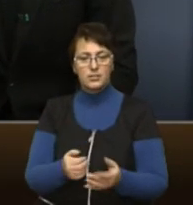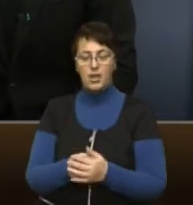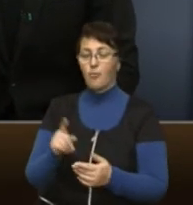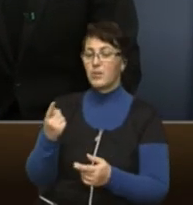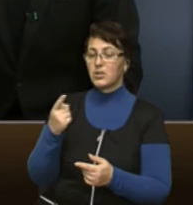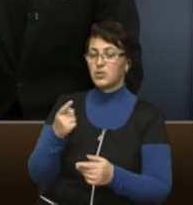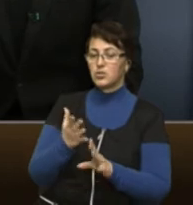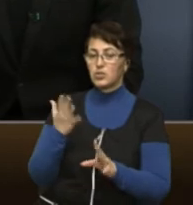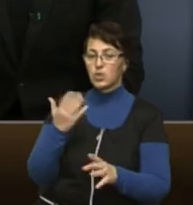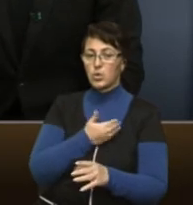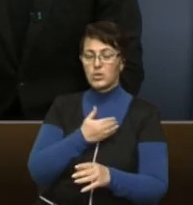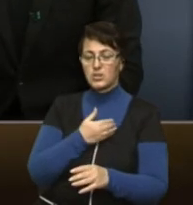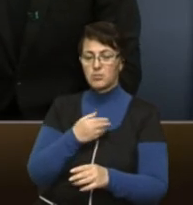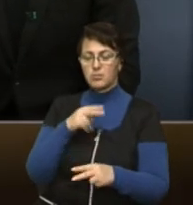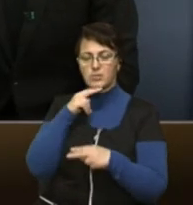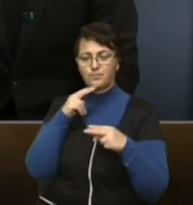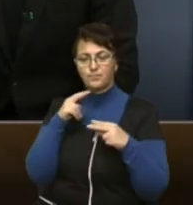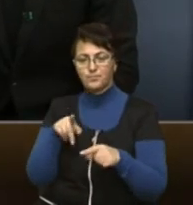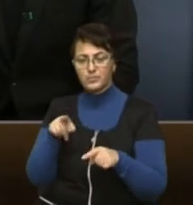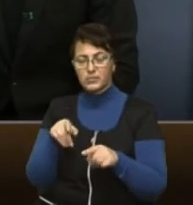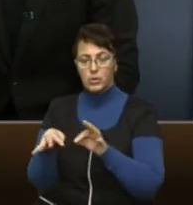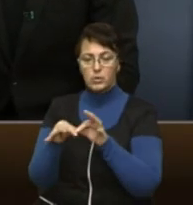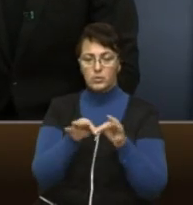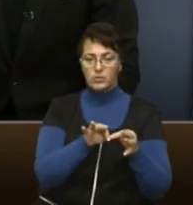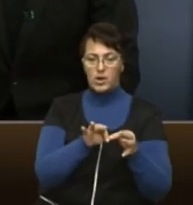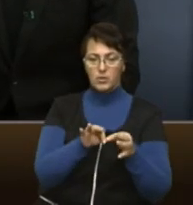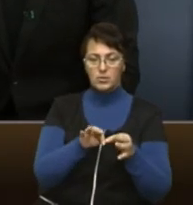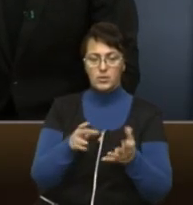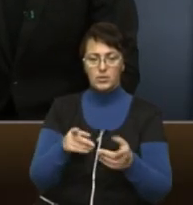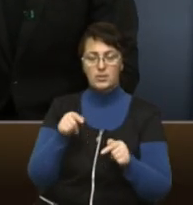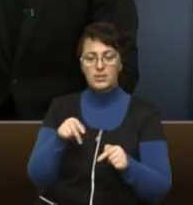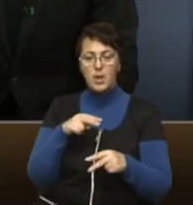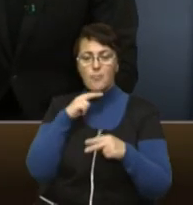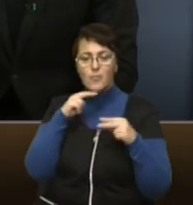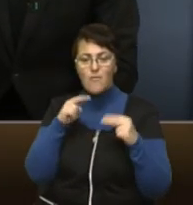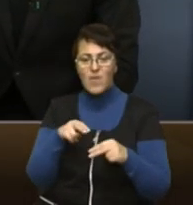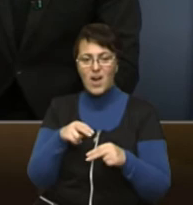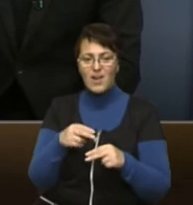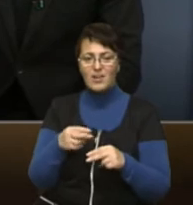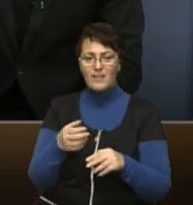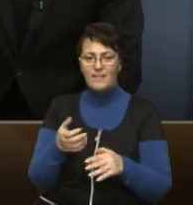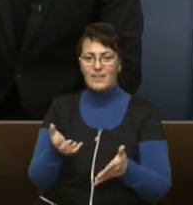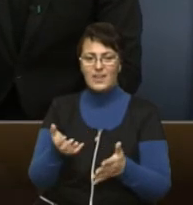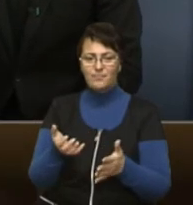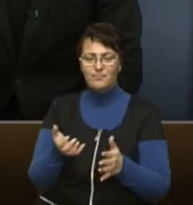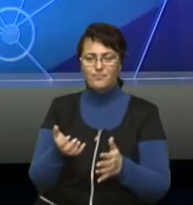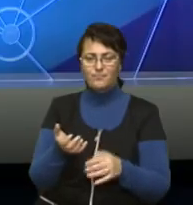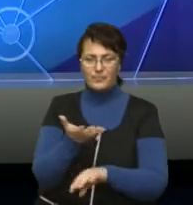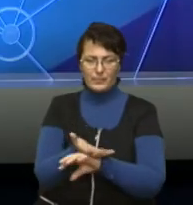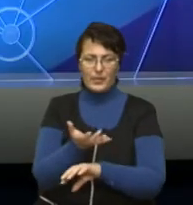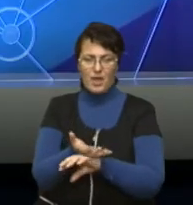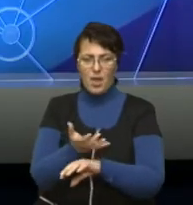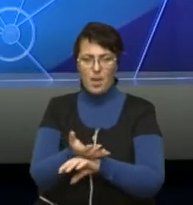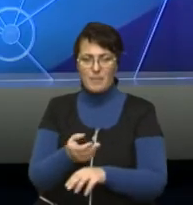хотів звернути увагу на саму фразу, як вона сформульована. Тому що в звертається увага на недосконалість правил дорожнього руху. Як на мене, то